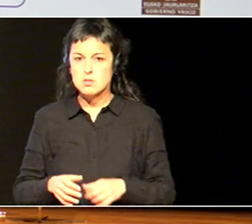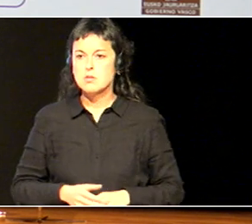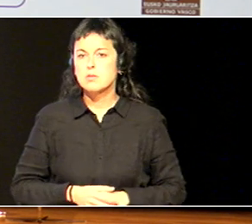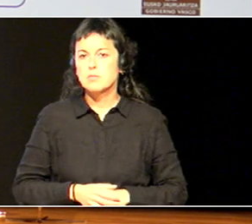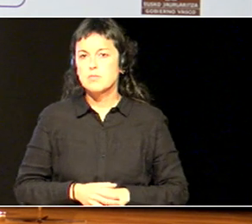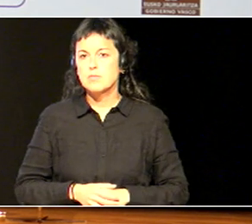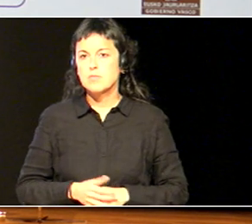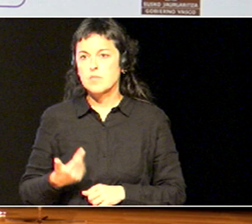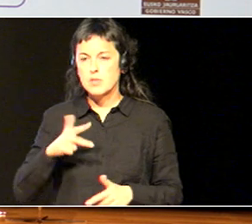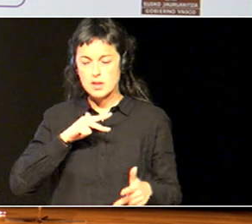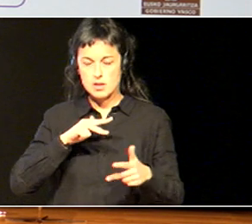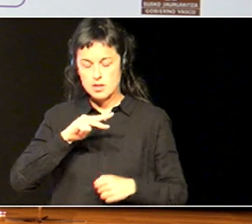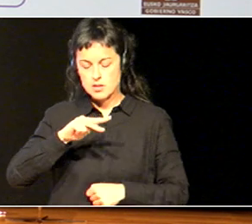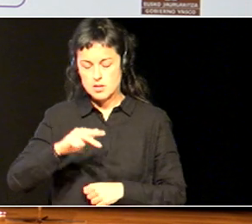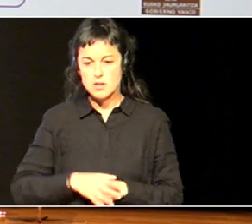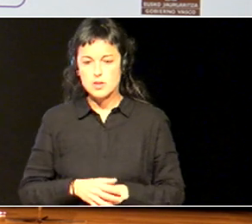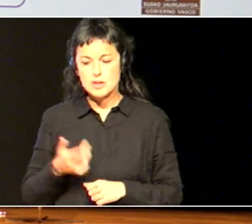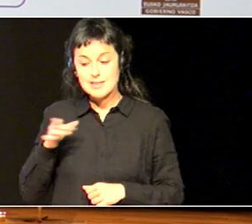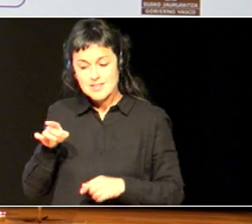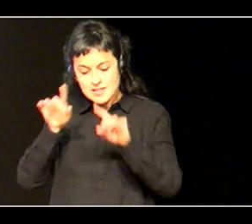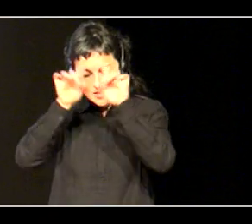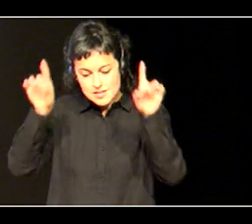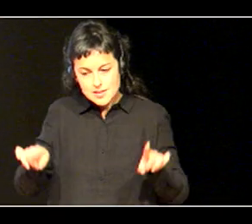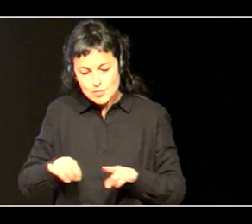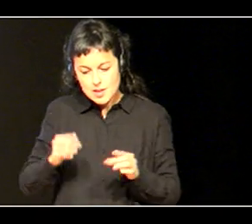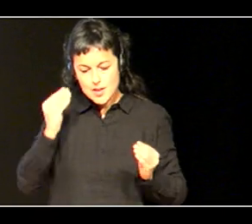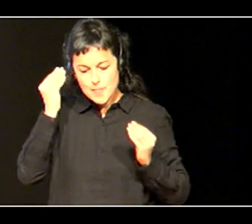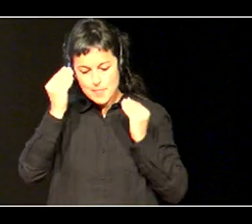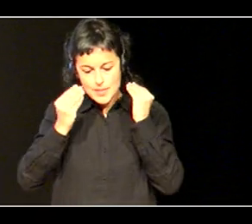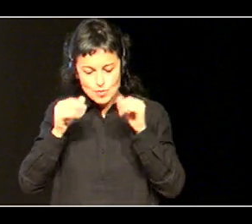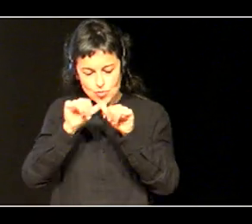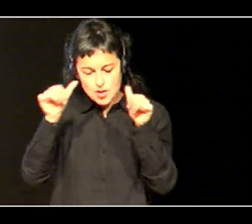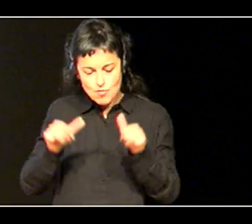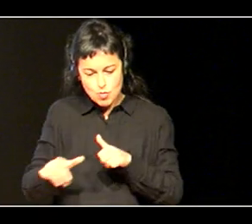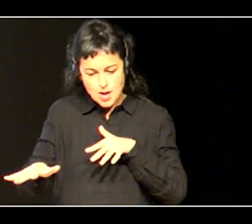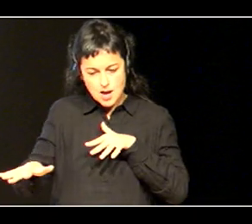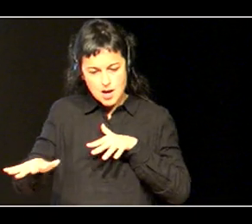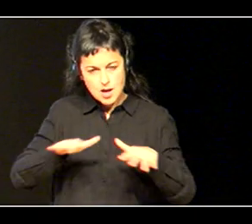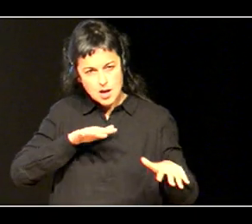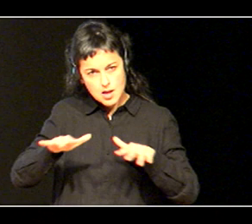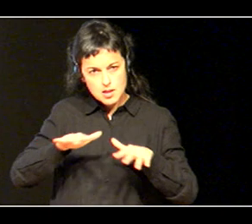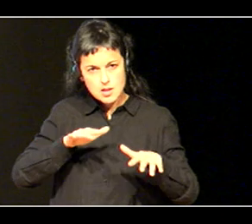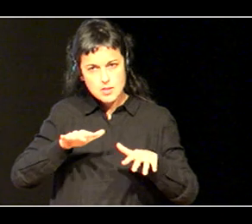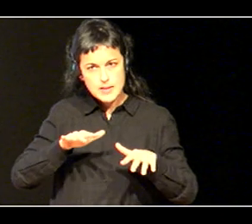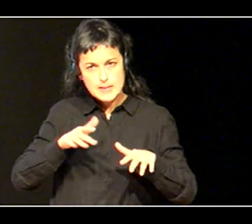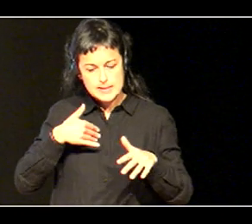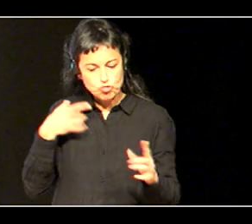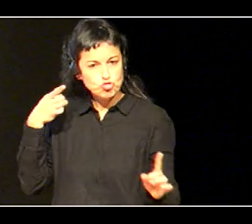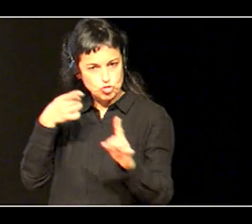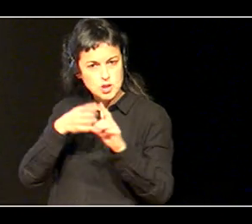marco es necesario pensamos articular de manera activa e de manera intencionada